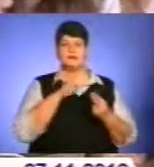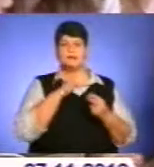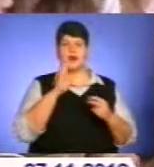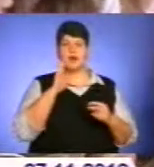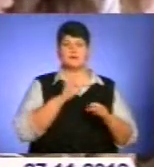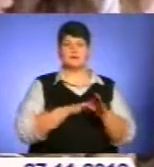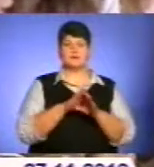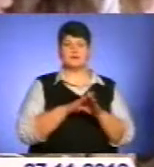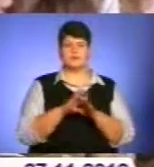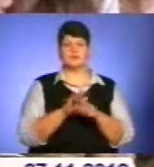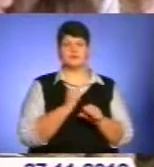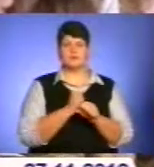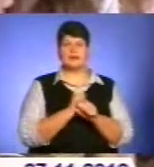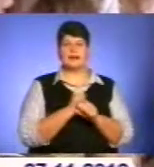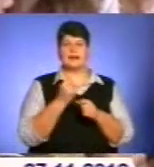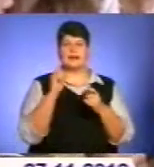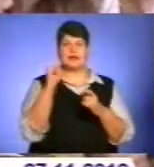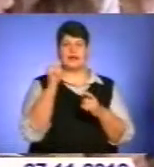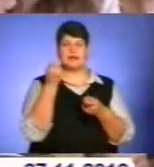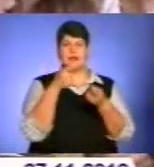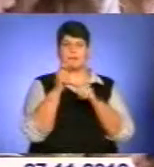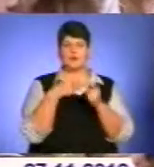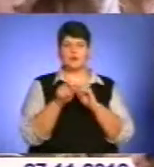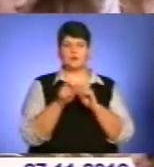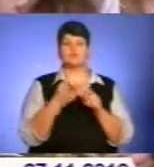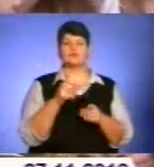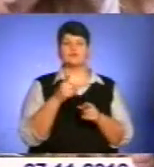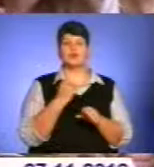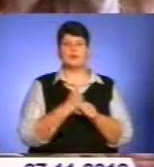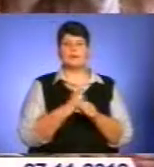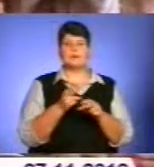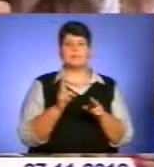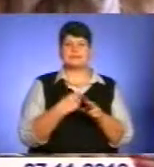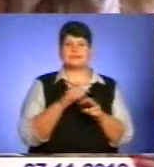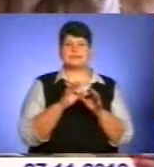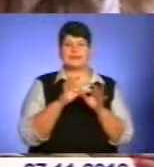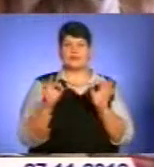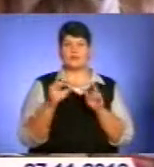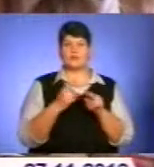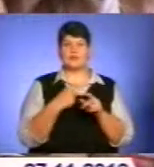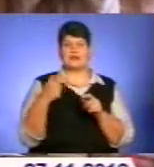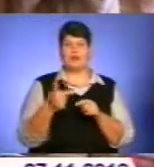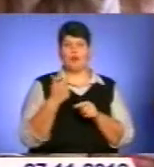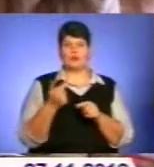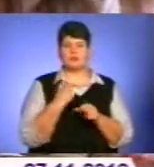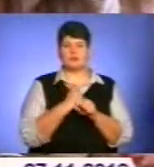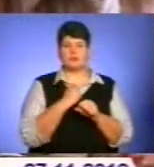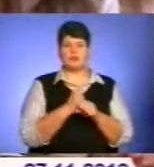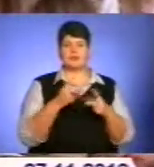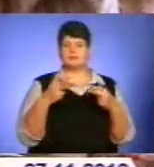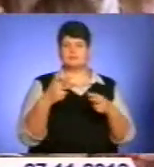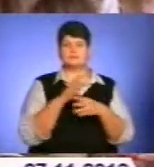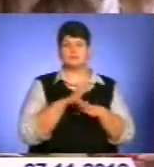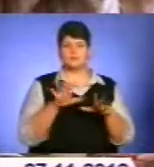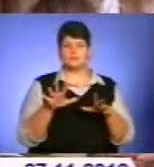виготовляли ляльки-мотанки. Чому мотанки? Тому що її без нитки і без голки, без ножниць виготовляли. Тканина